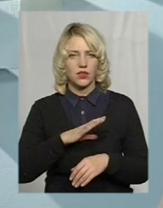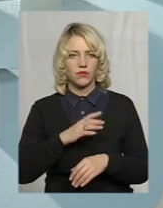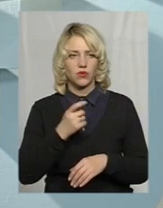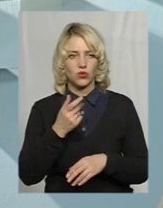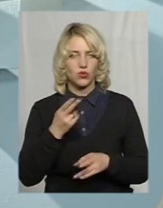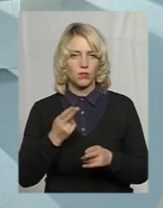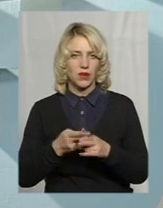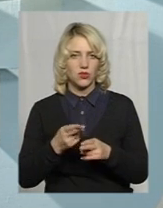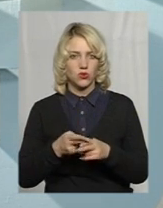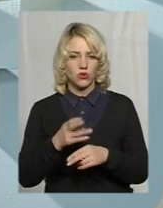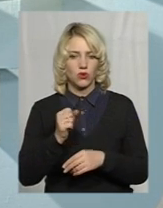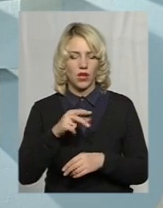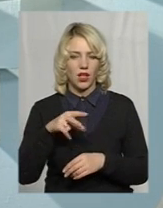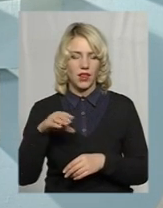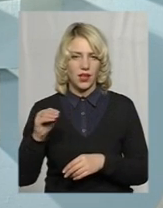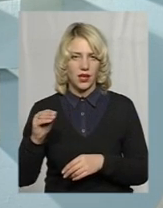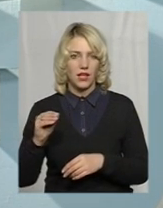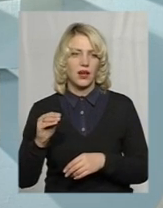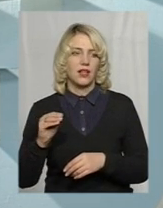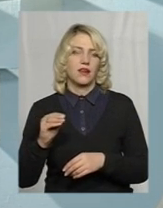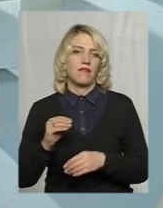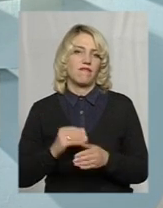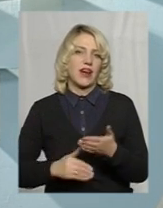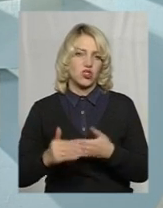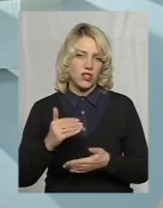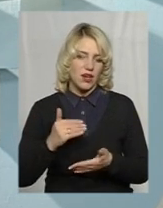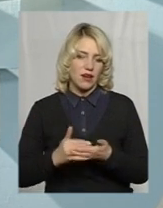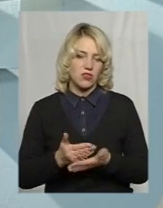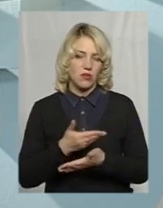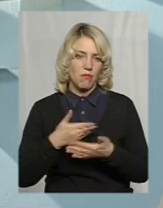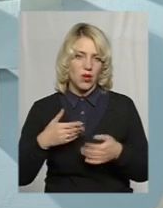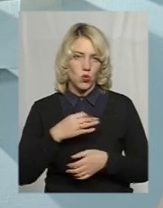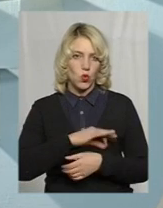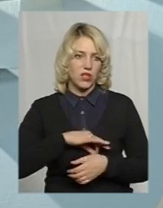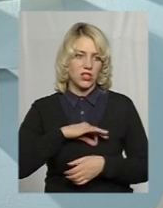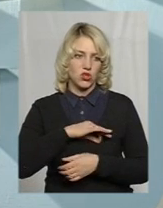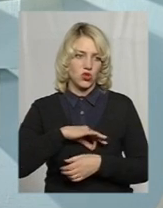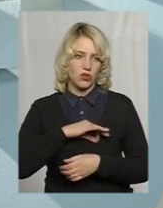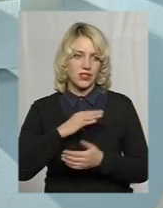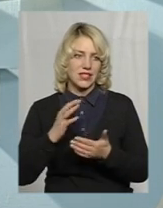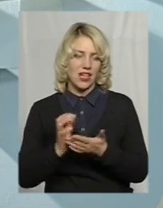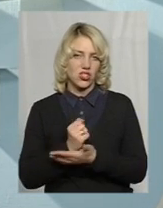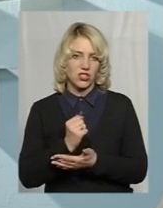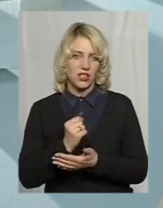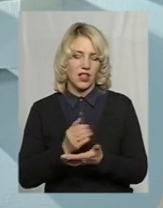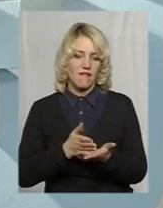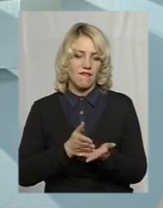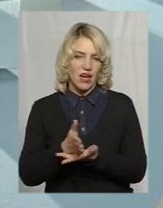перешкодою, але врешті-решт ми юридично знайшли вихід.